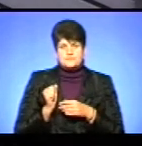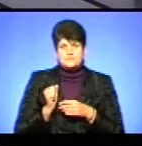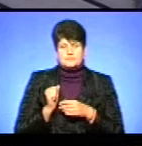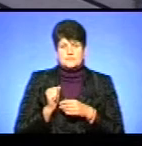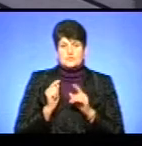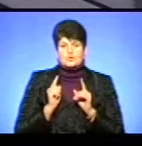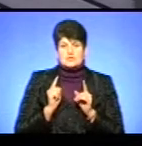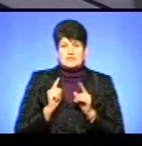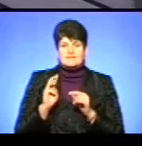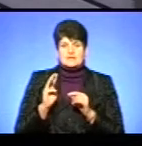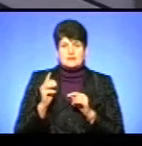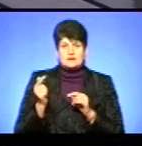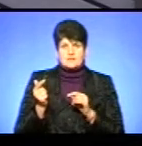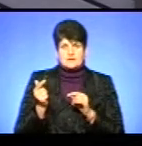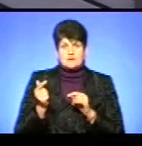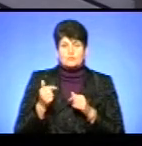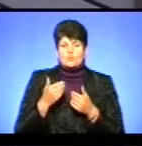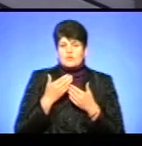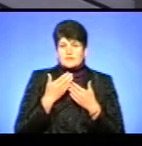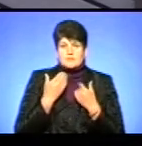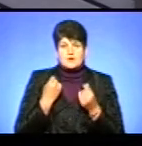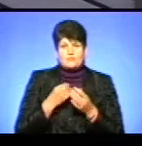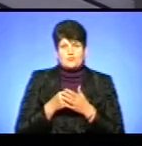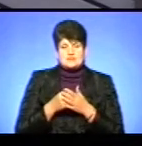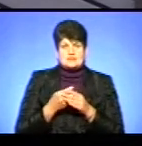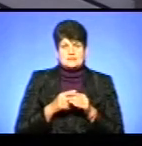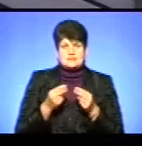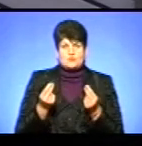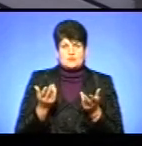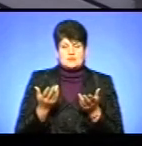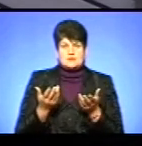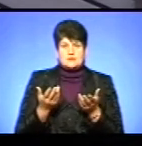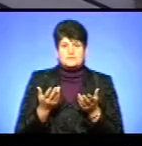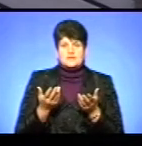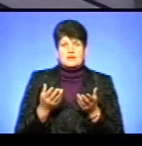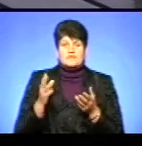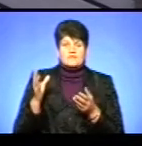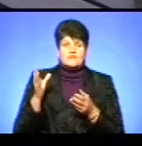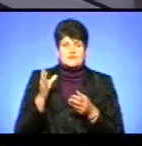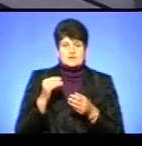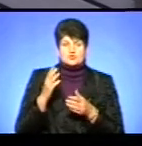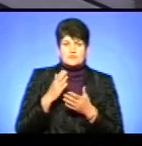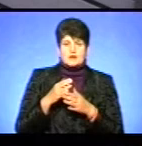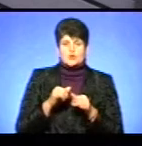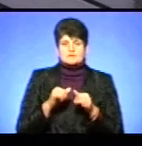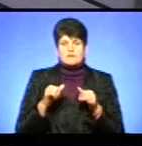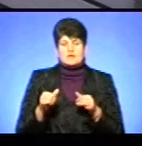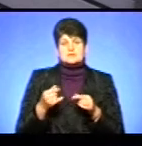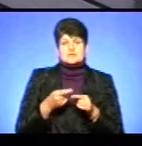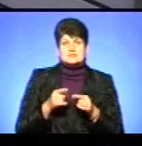то тільки від 3 гривень, бо нема в бюджеті стільки коштів. Все ж таки має ще і розвиватися наше